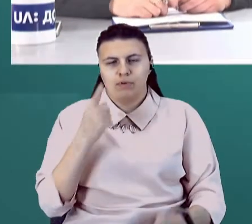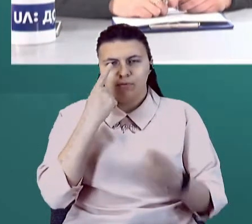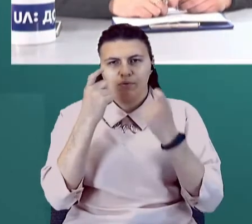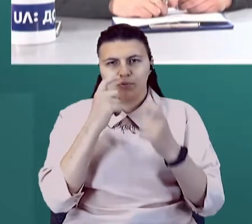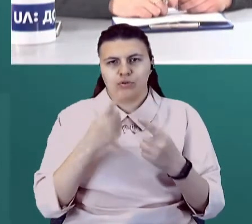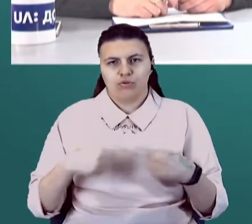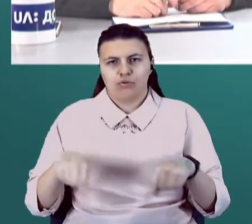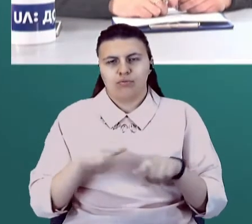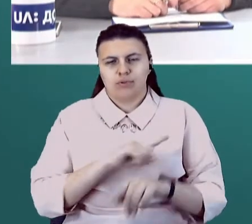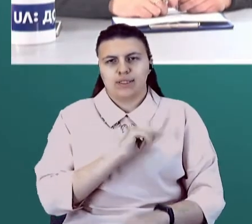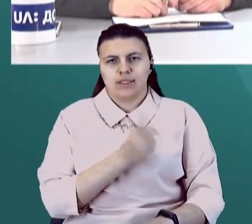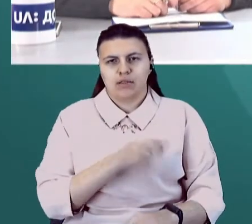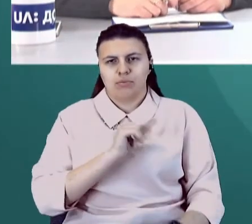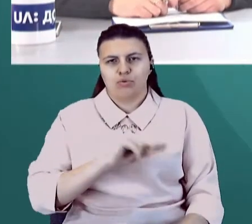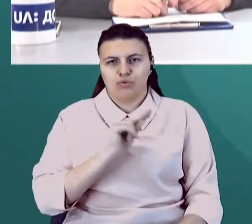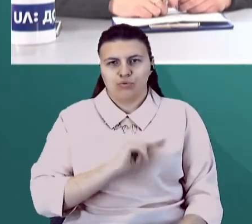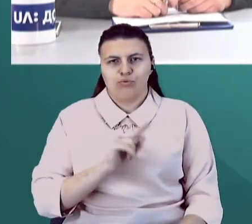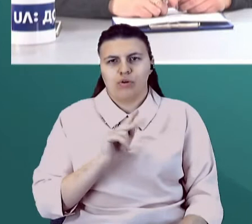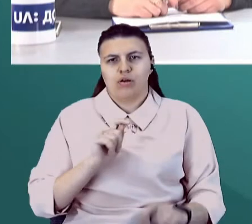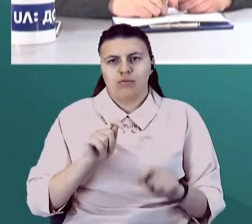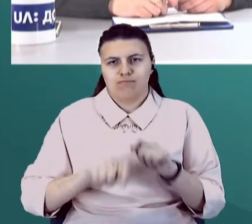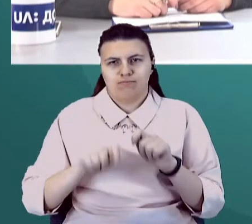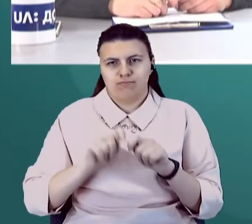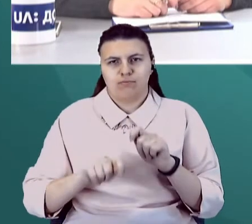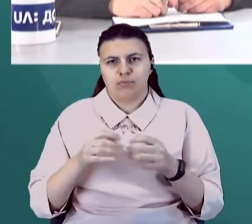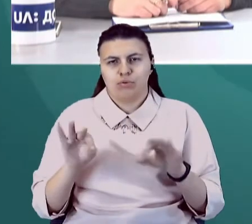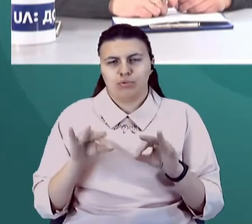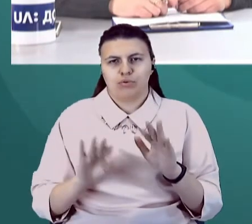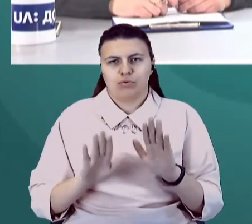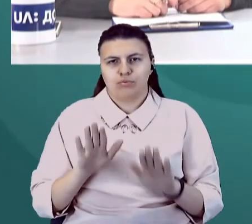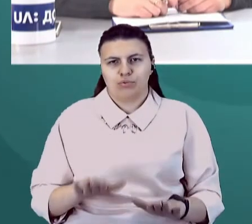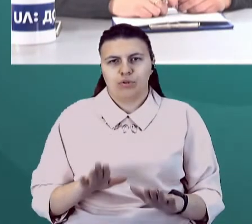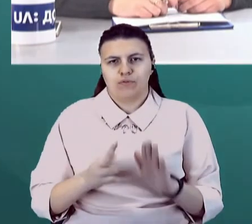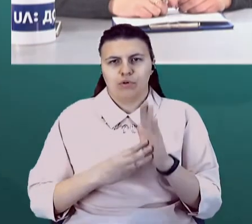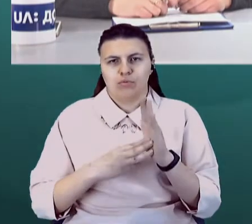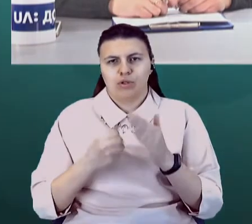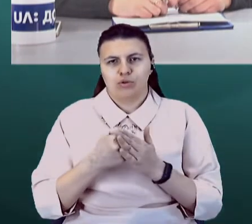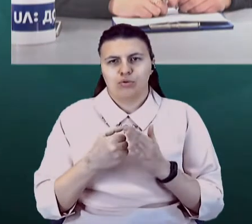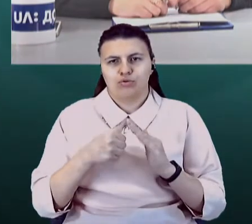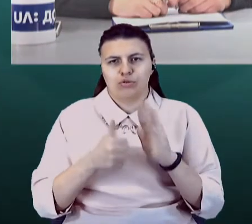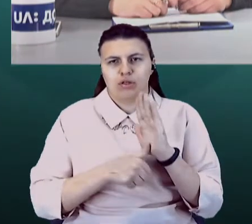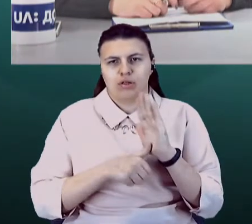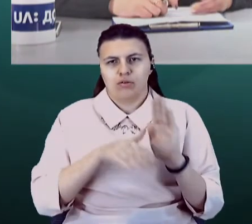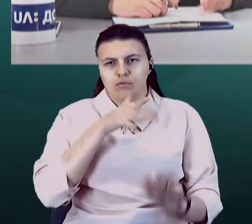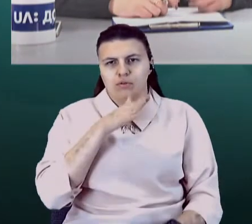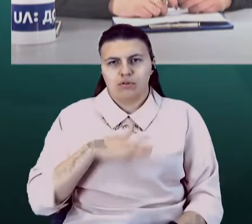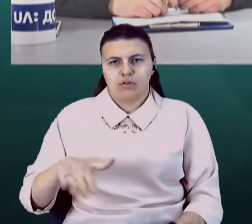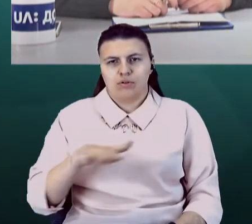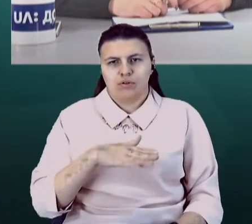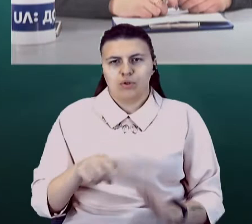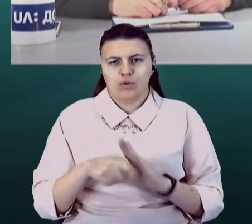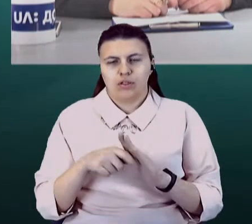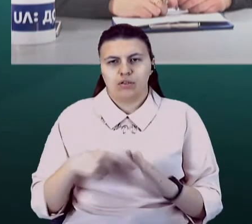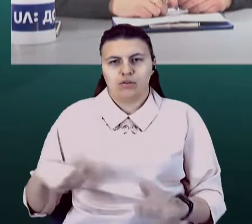сил. Працюватимуть контрольно-пропускні пункти з 8 ранку до 16 години. На території Донецької області перетнути лінію